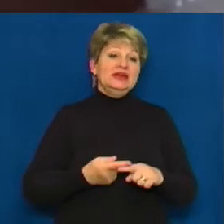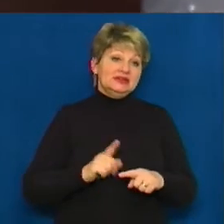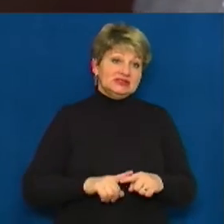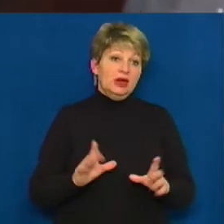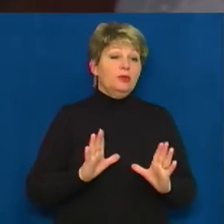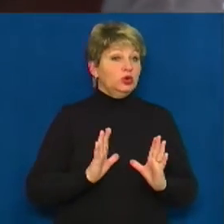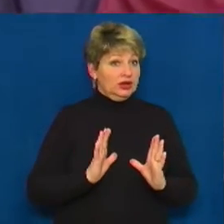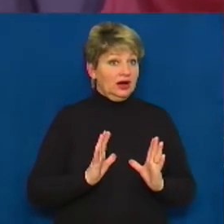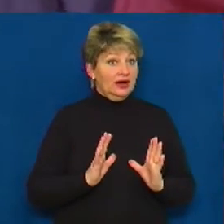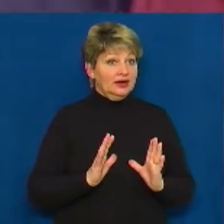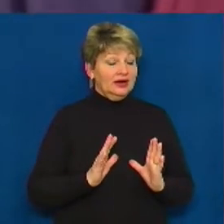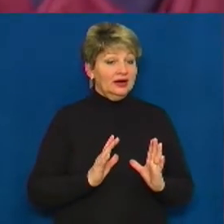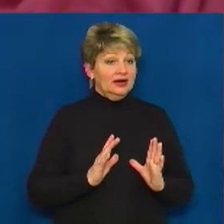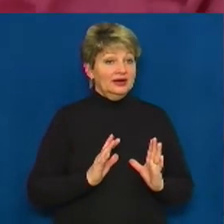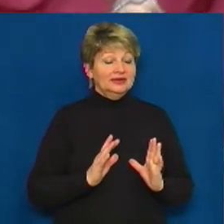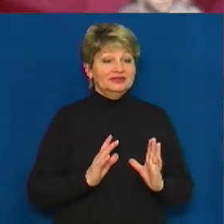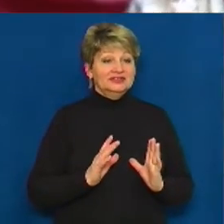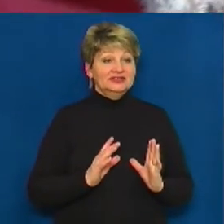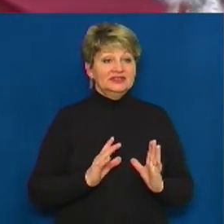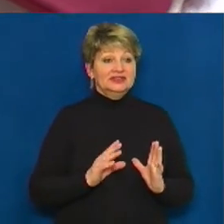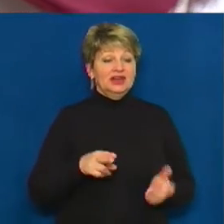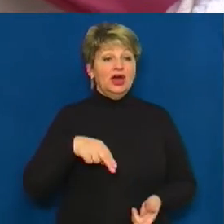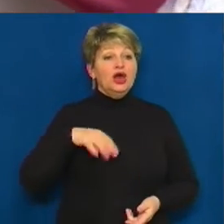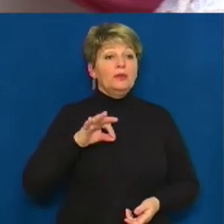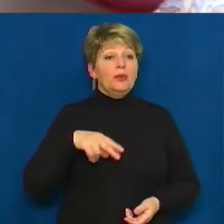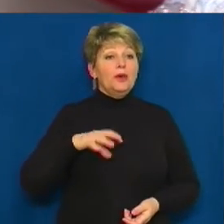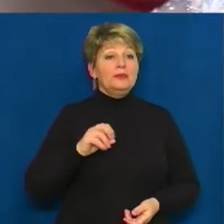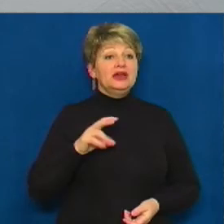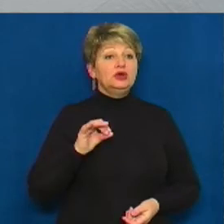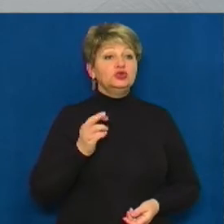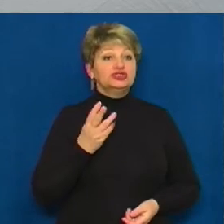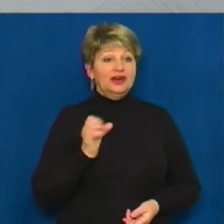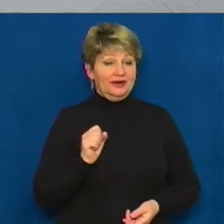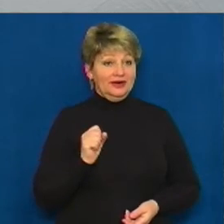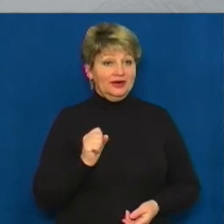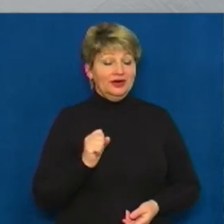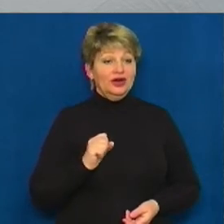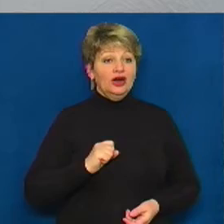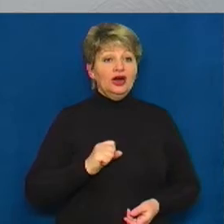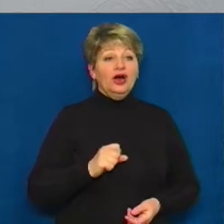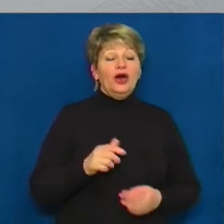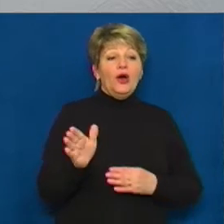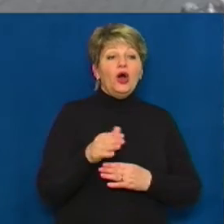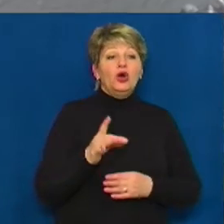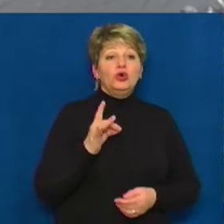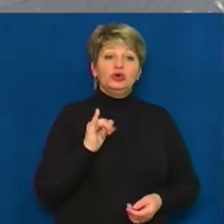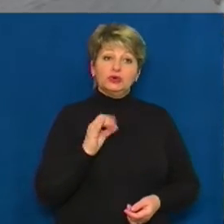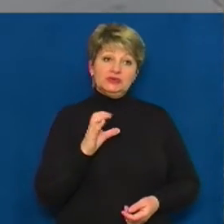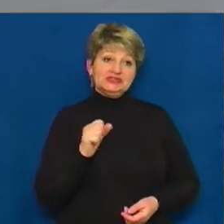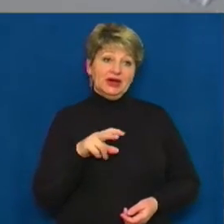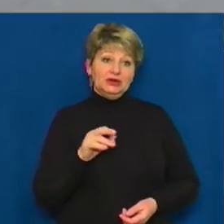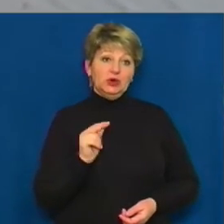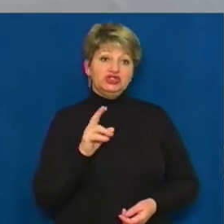папелюшка, це одна, напевно, із перших ляльок, які я створила. Русалочка, так, в неї також, як було